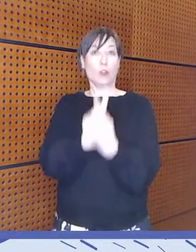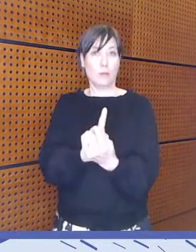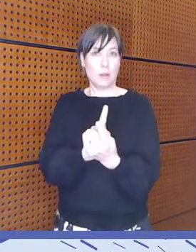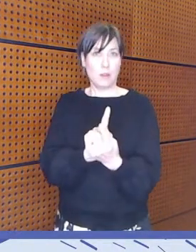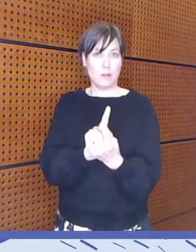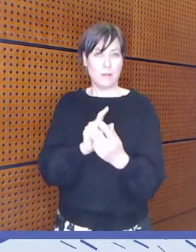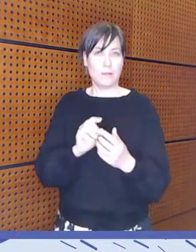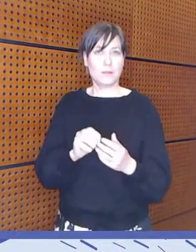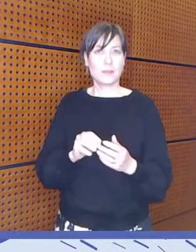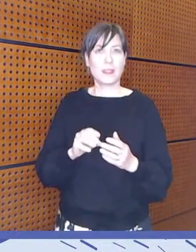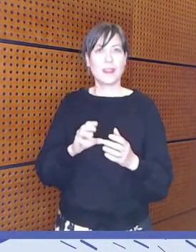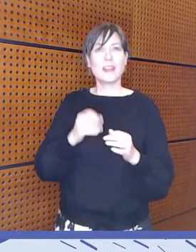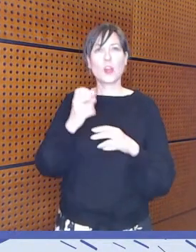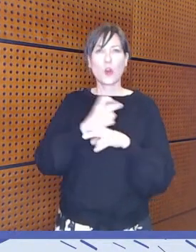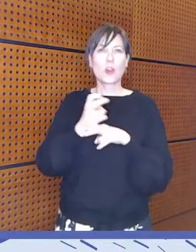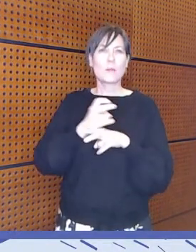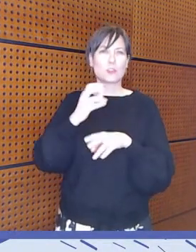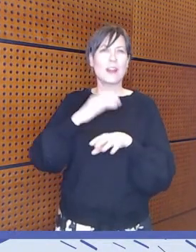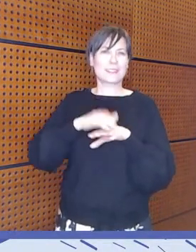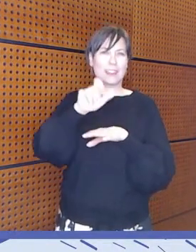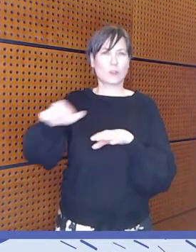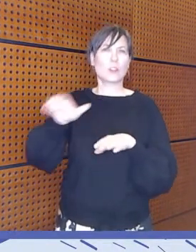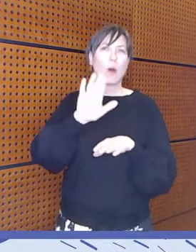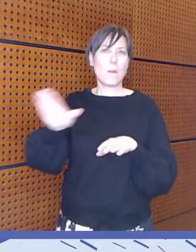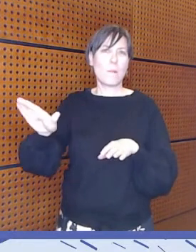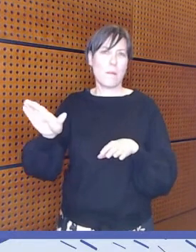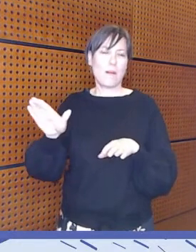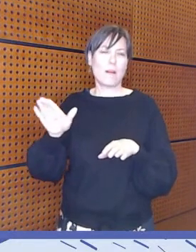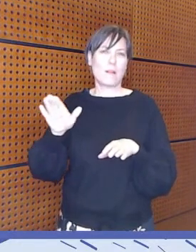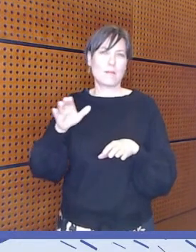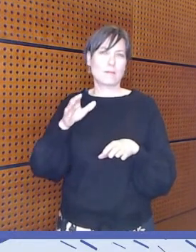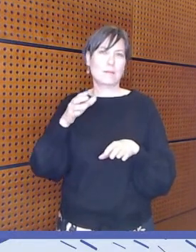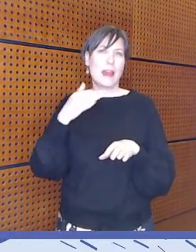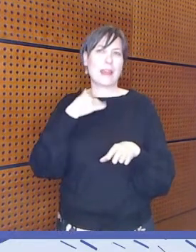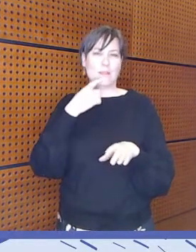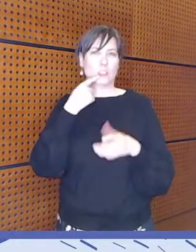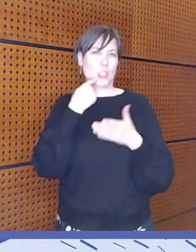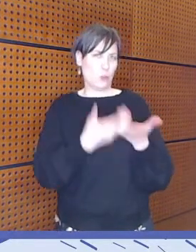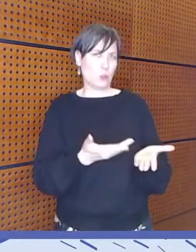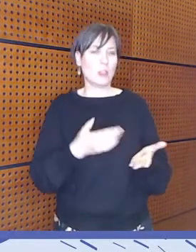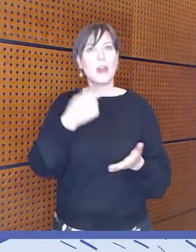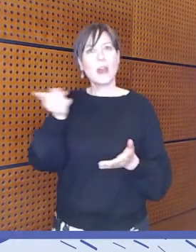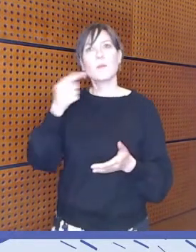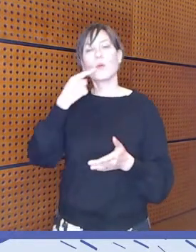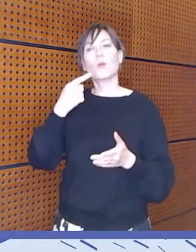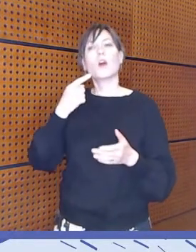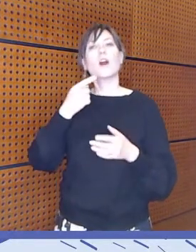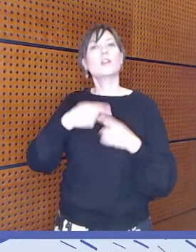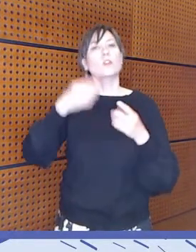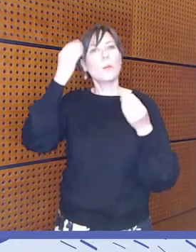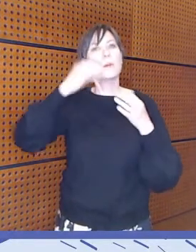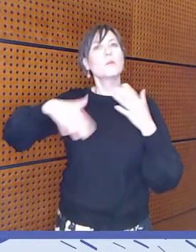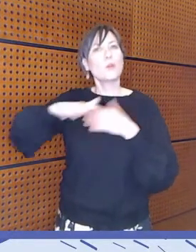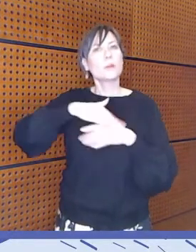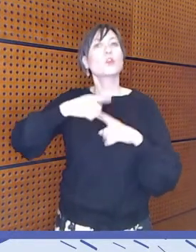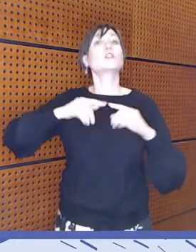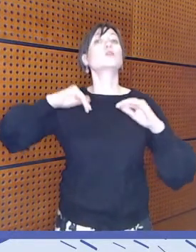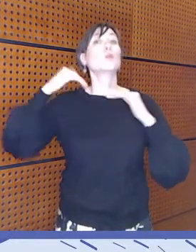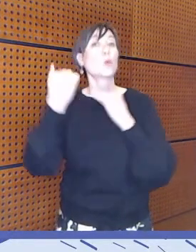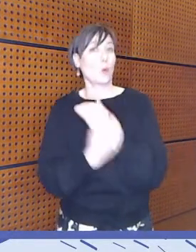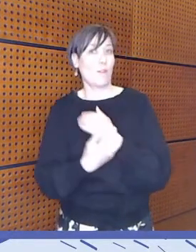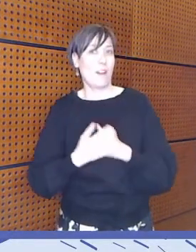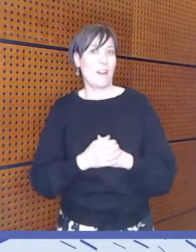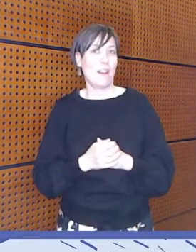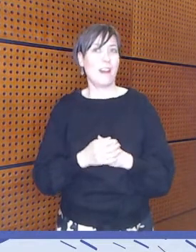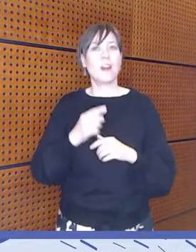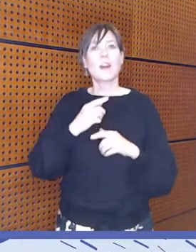Meidän kokemusasiantuntijat sen verran, mä tuon nyt heidän äätään. He puhuvat tosi paljon tämmöisestä turvallisesta oppimisympäristöstä, kohtaamisesta. On